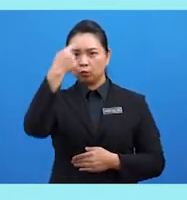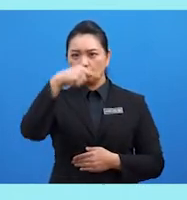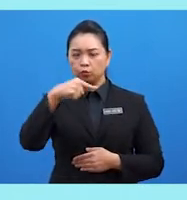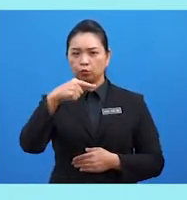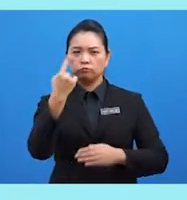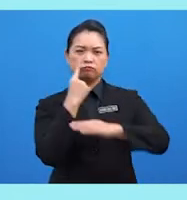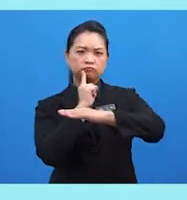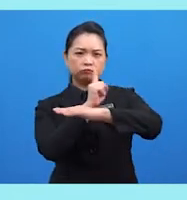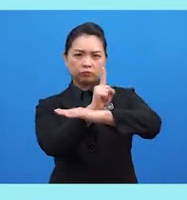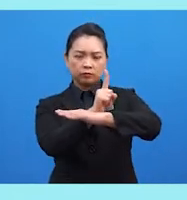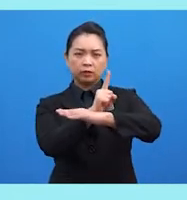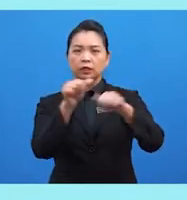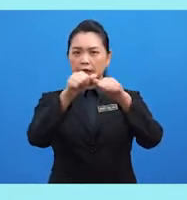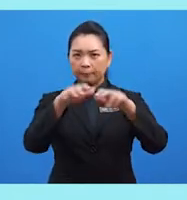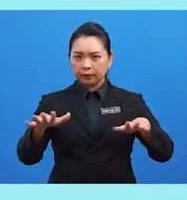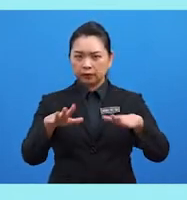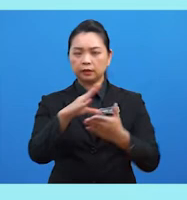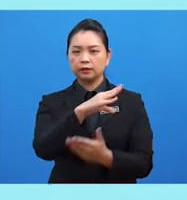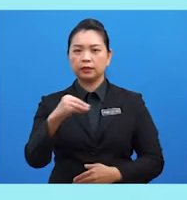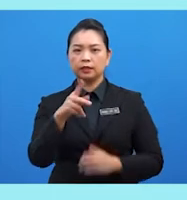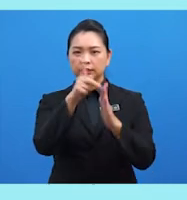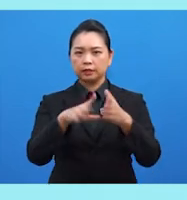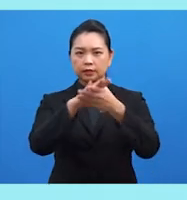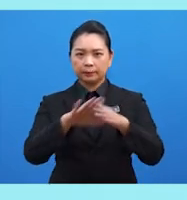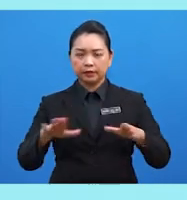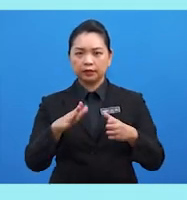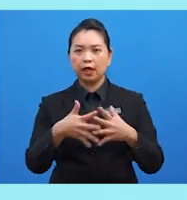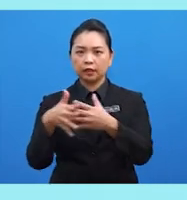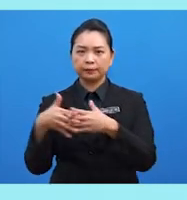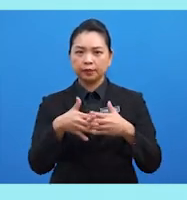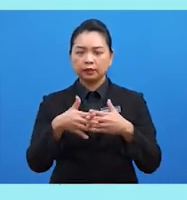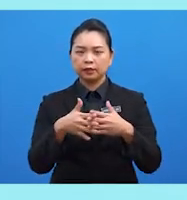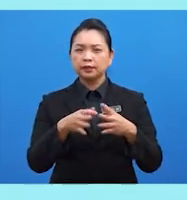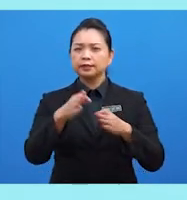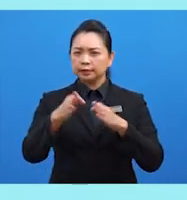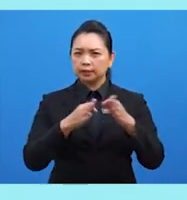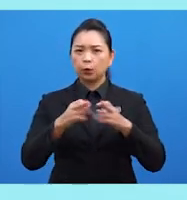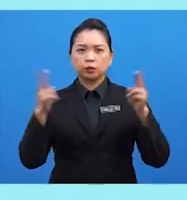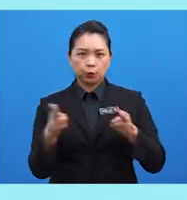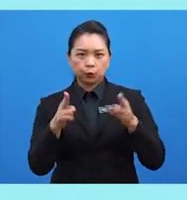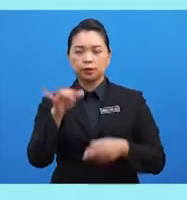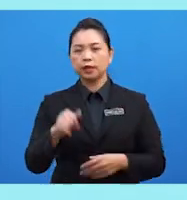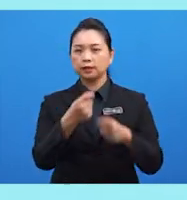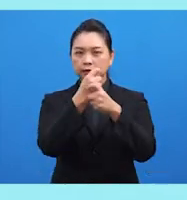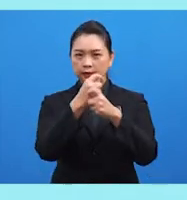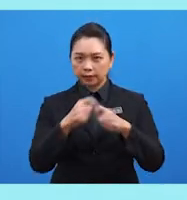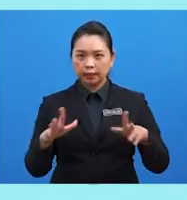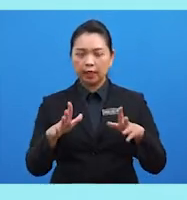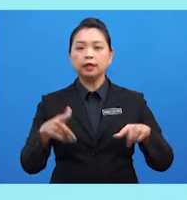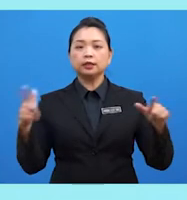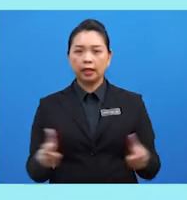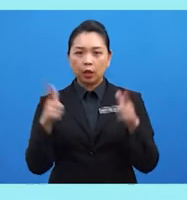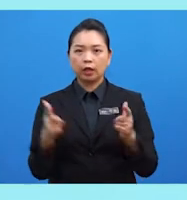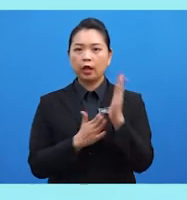menjamin keamanan dan keselamatan antarabangsa jelaskan usaha-usaha yang